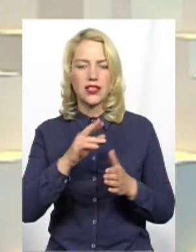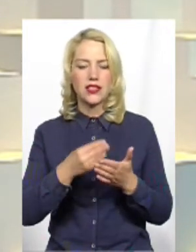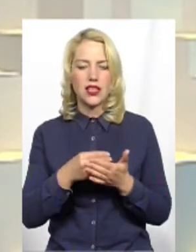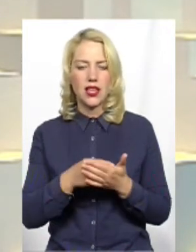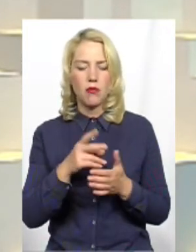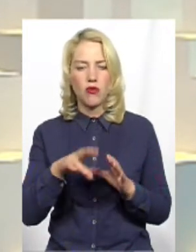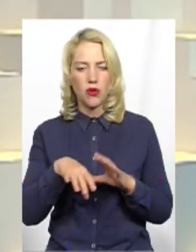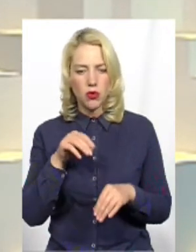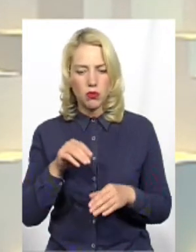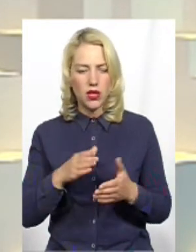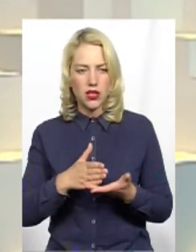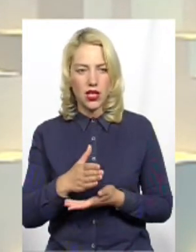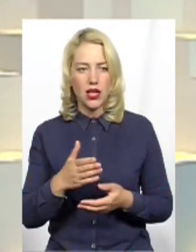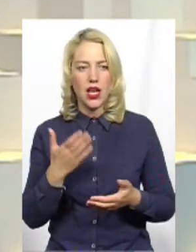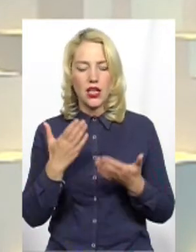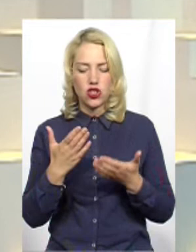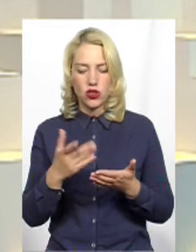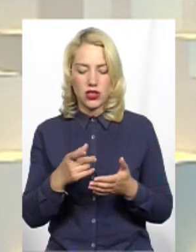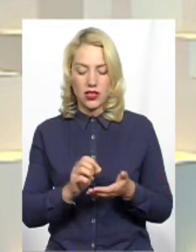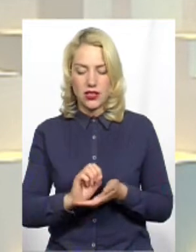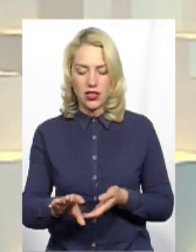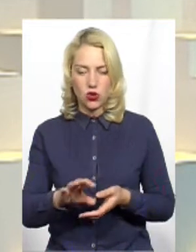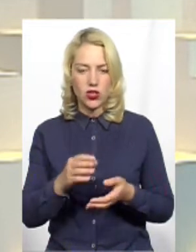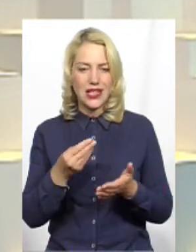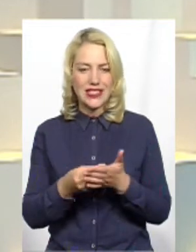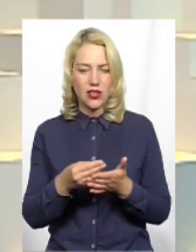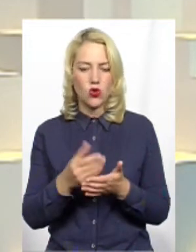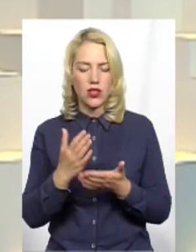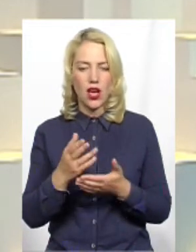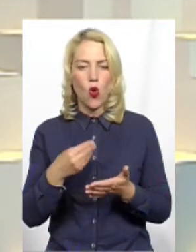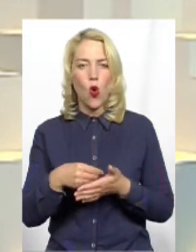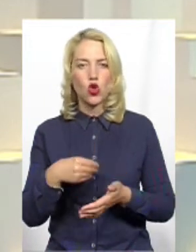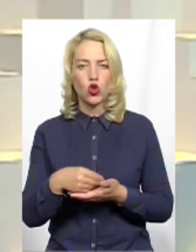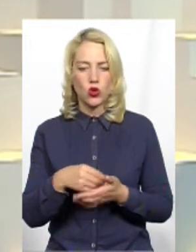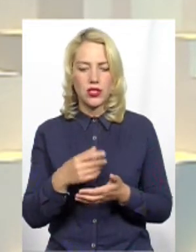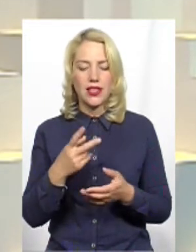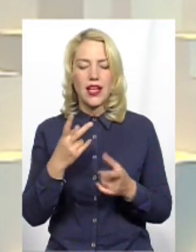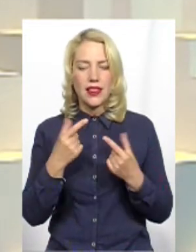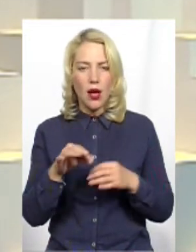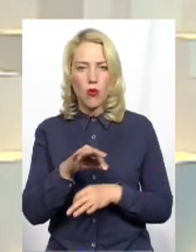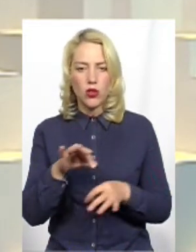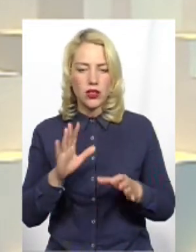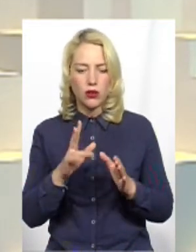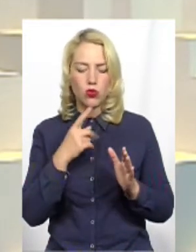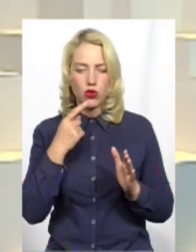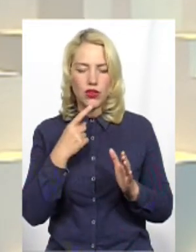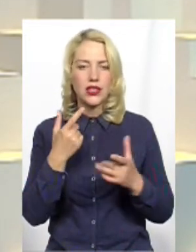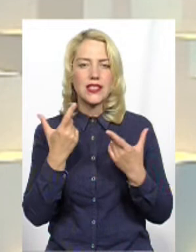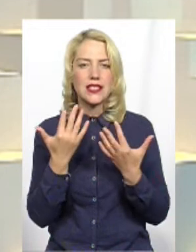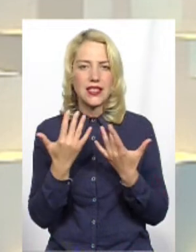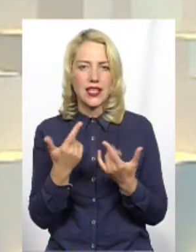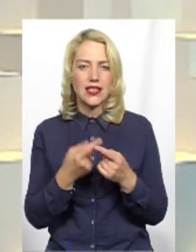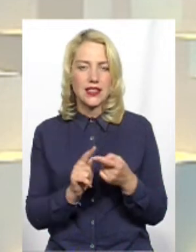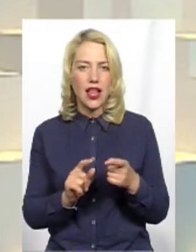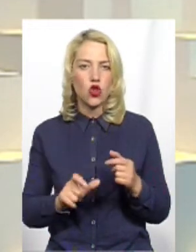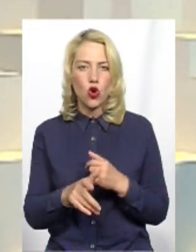скидаєш ціну, є кошторис Де проєктанти розраховують, скільки ця дорога буде вартувати Якщо вона вартою утрірує 20